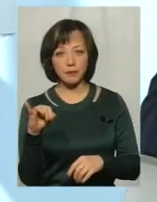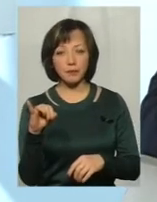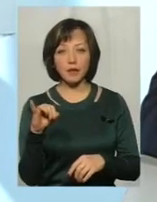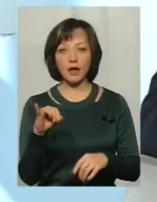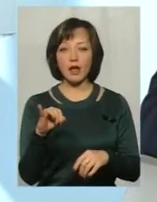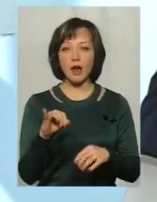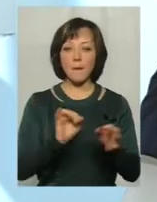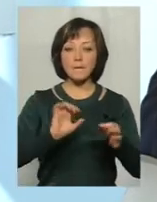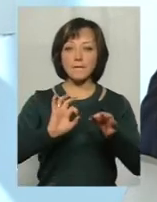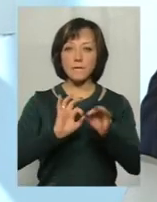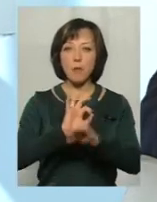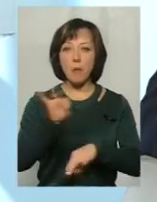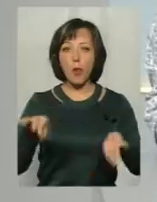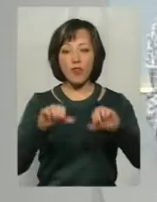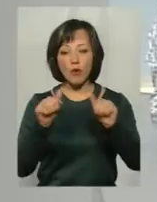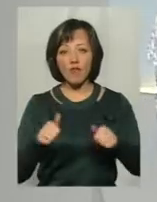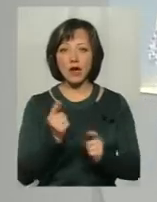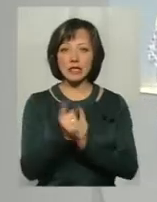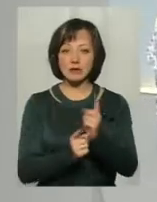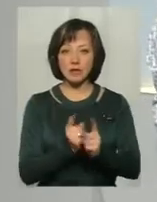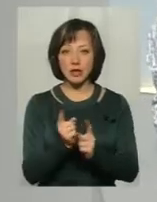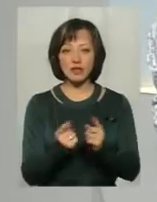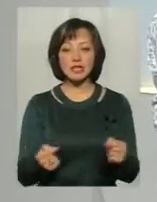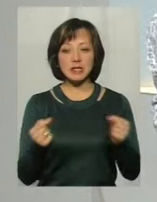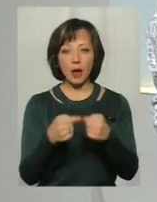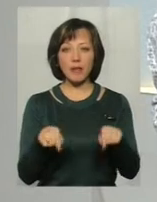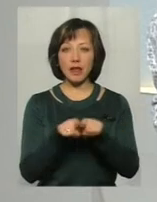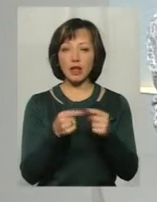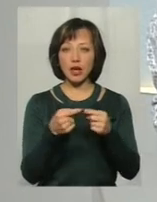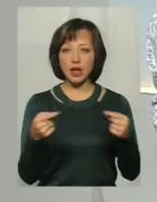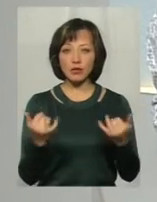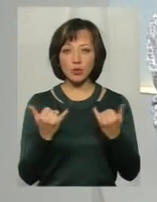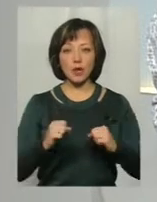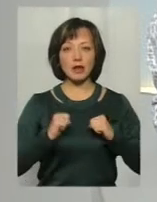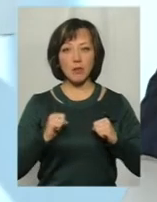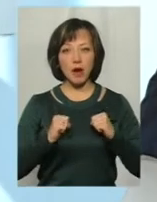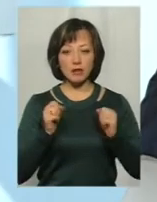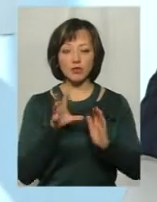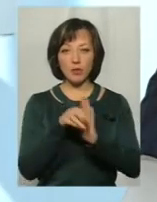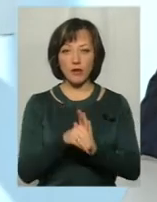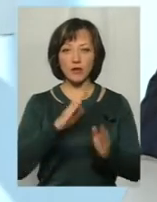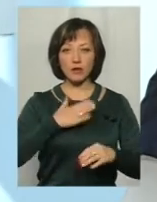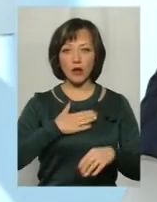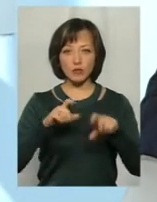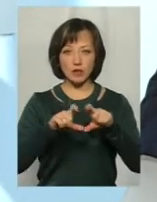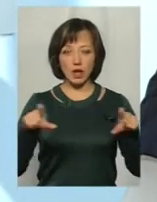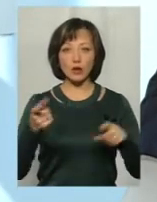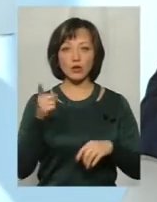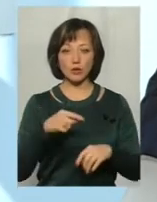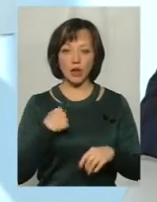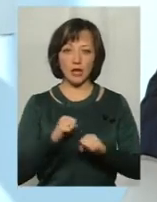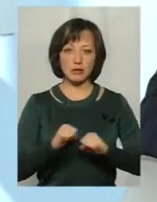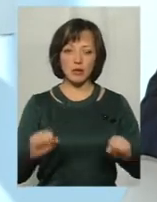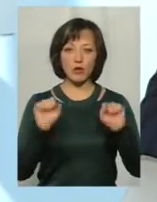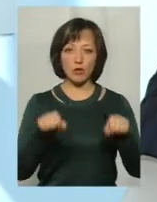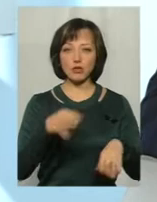моделювати, змінювати. Саме такі речі ми сьогодні і намагаємось проваджувати в нашому закладі. тому я сміло